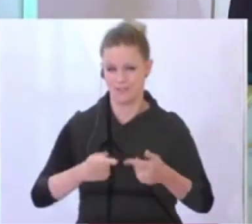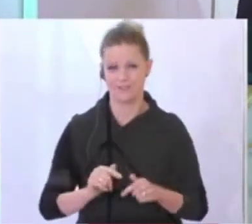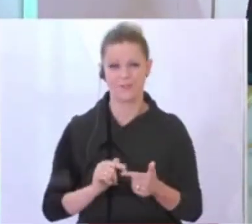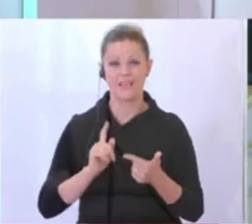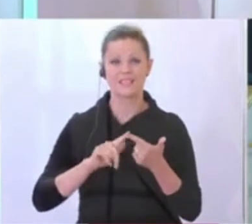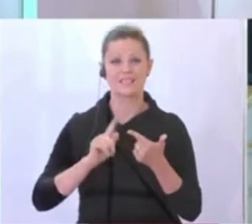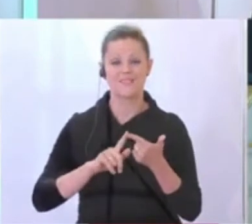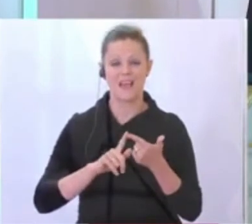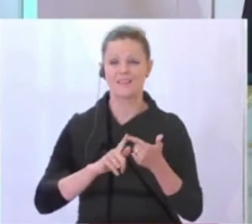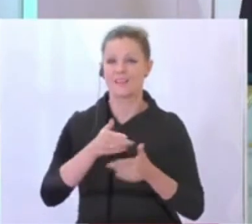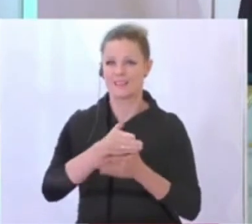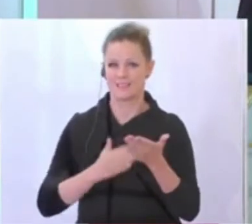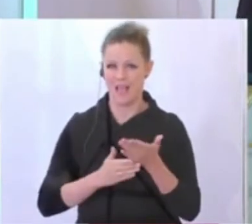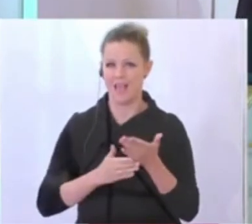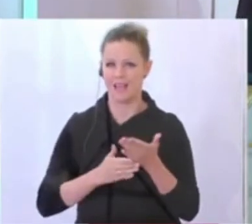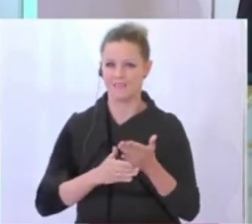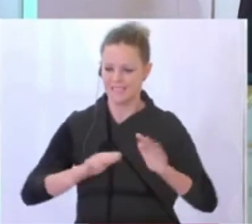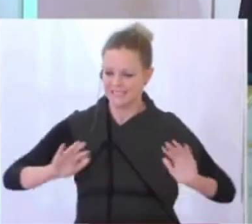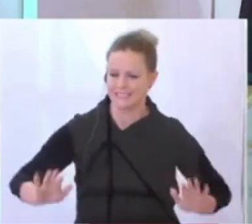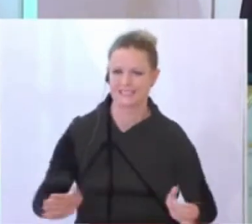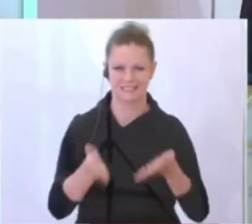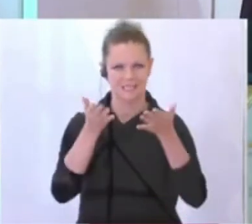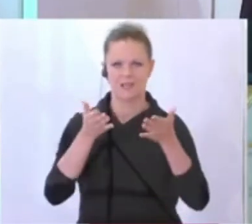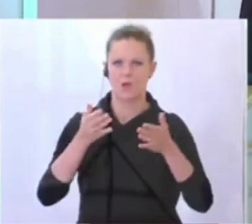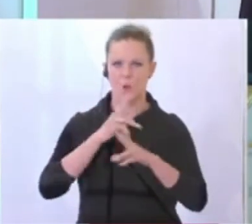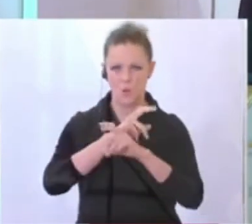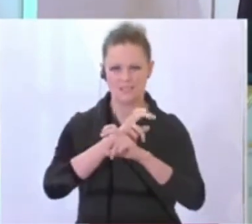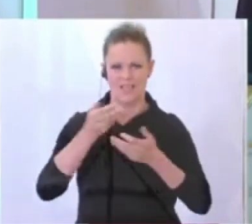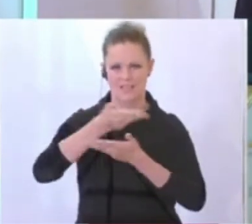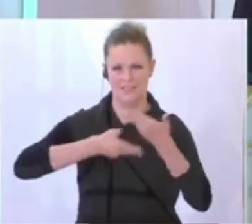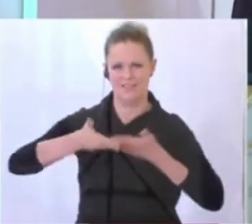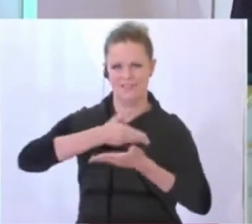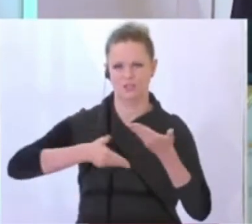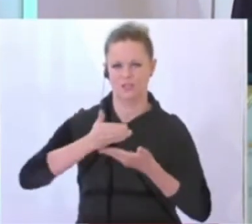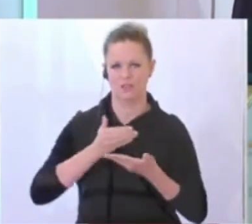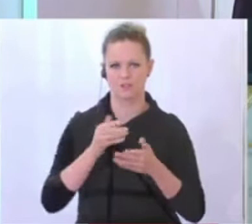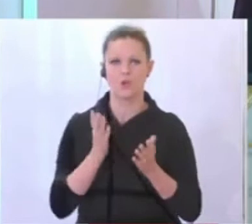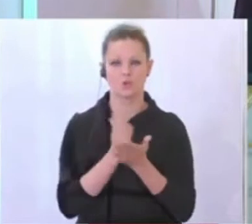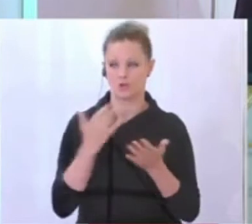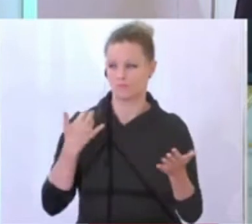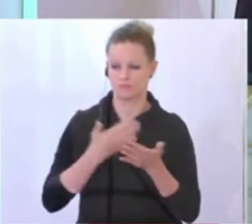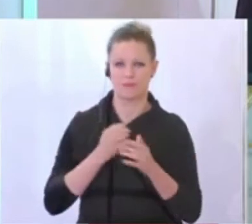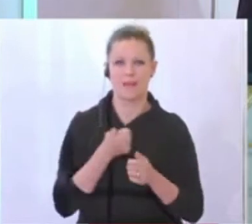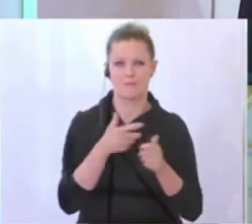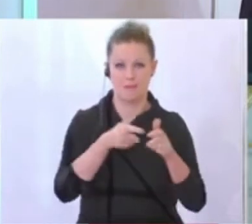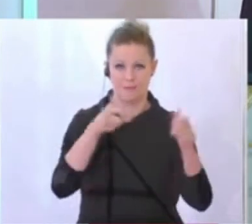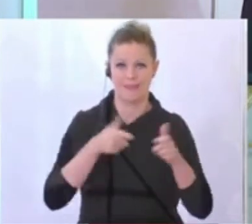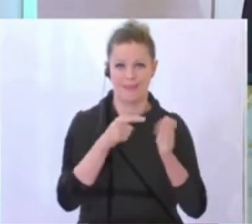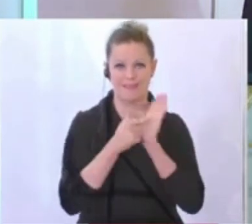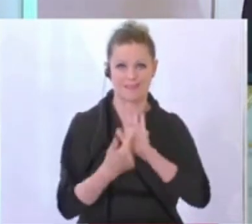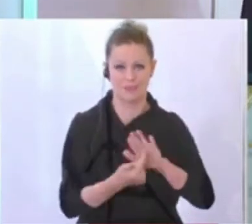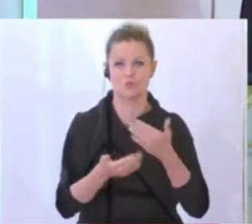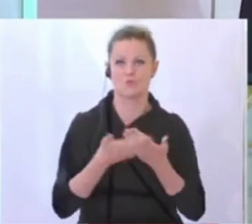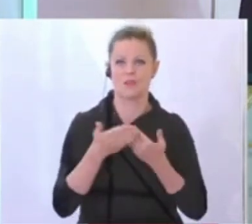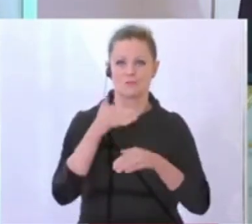das Arbeiten am Wiederaufschwung für Österreich, am Comeback-Paket. Und hier haben wir bereits einige Pakete vorgestellt, zum Beispiel das